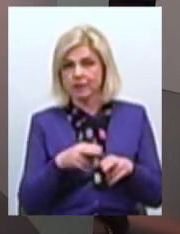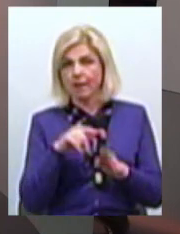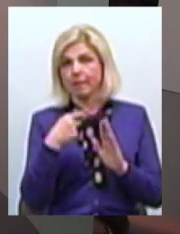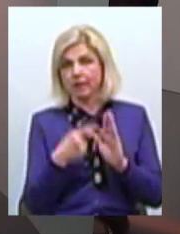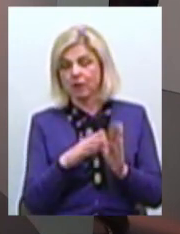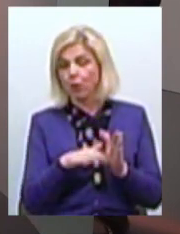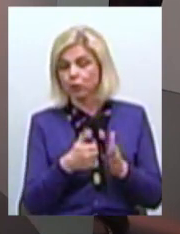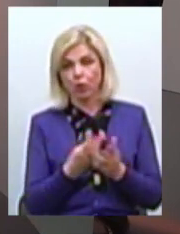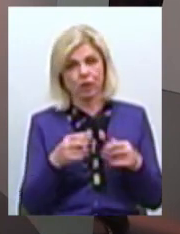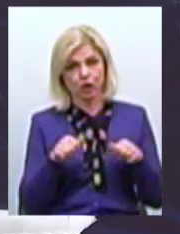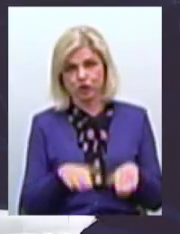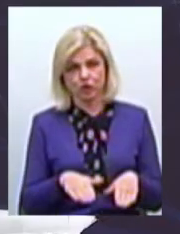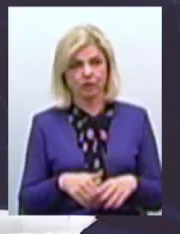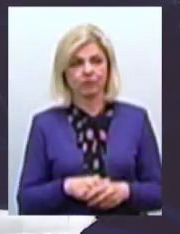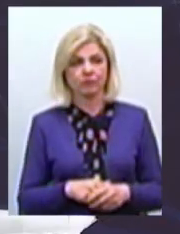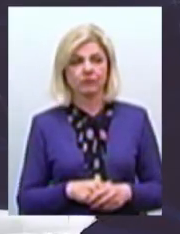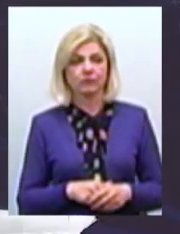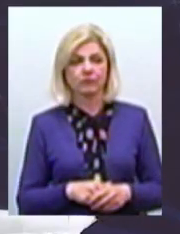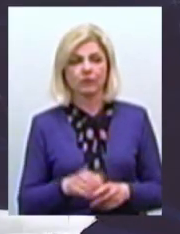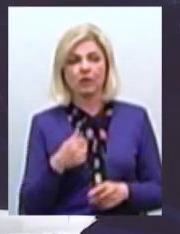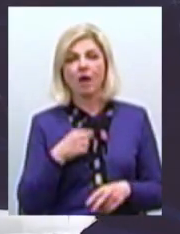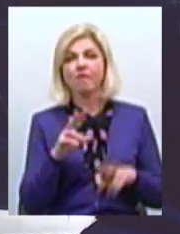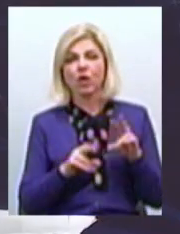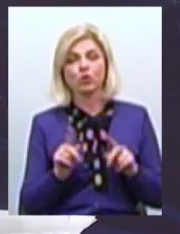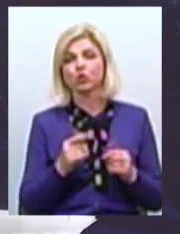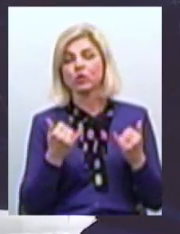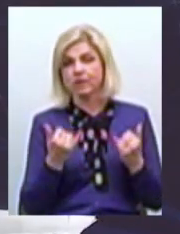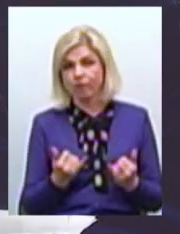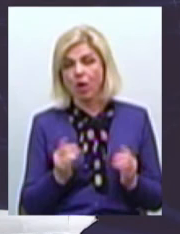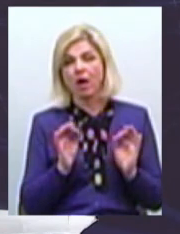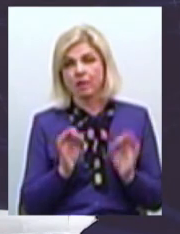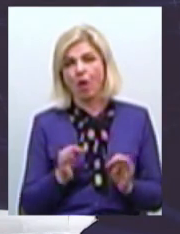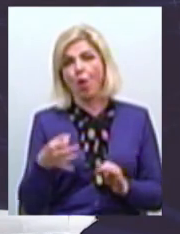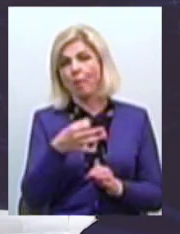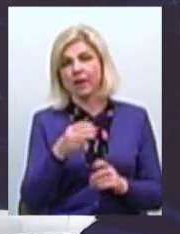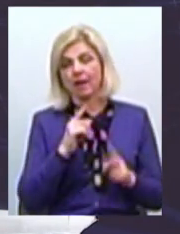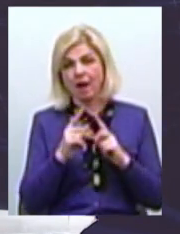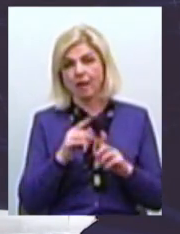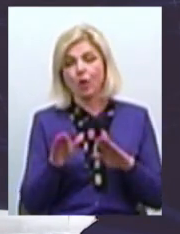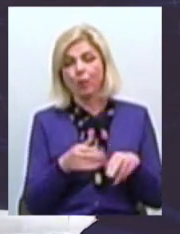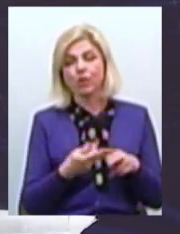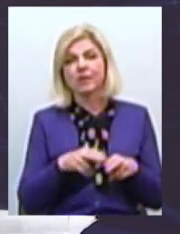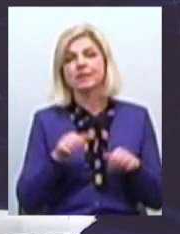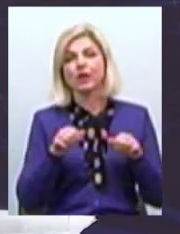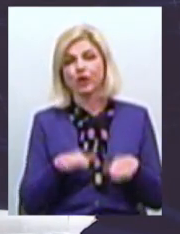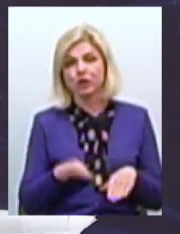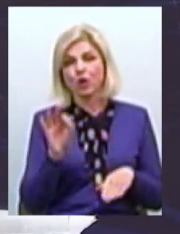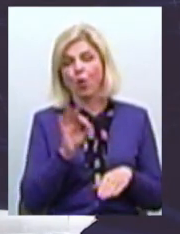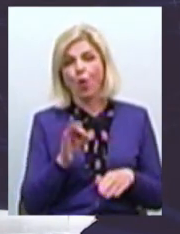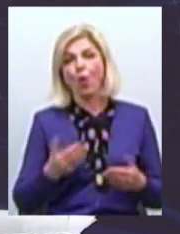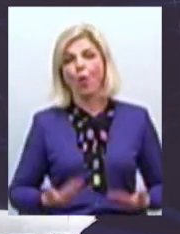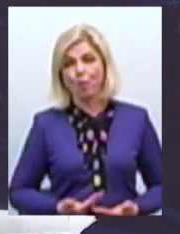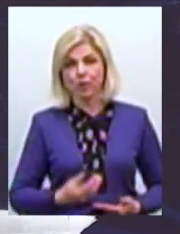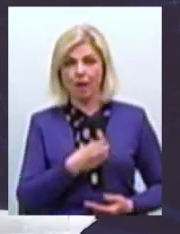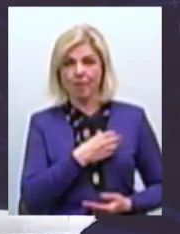досі не вирішено? Я вважаю, що сьогодні якраз обласна рада після цього рішення про правильні комунальним майном